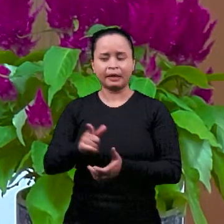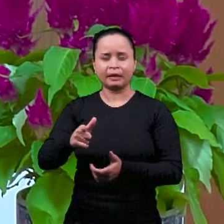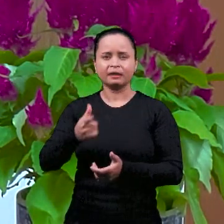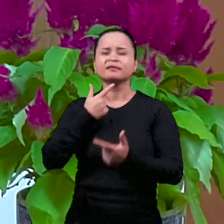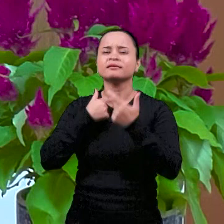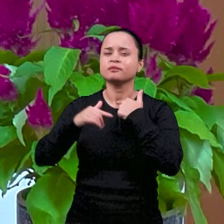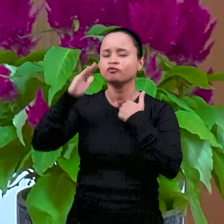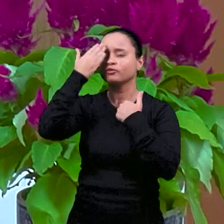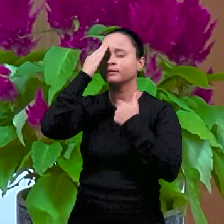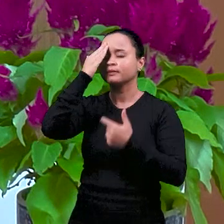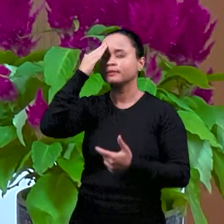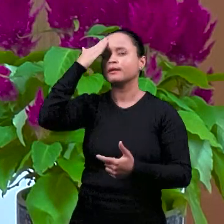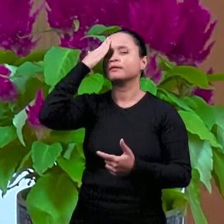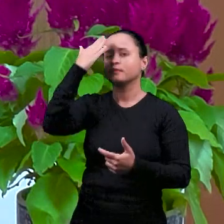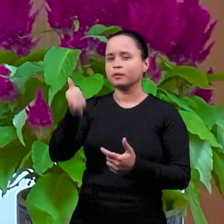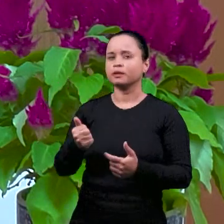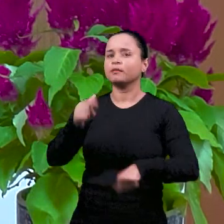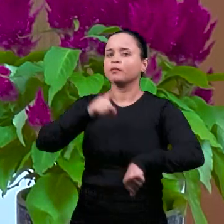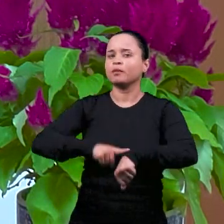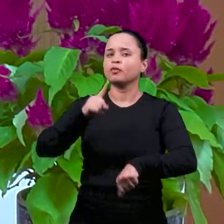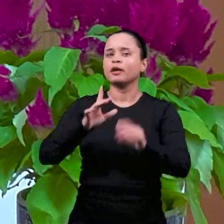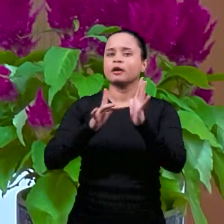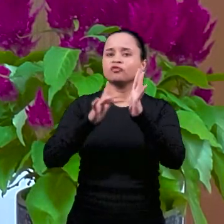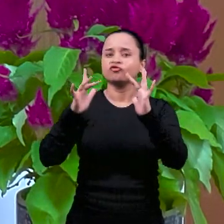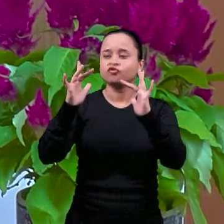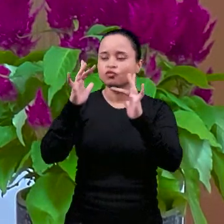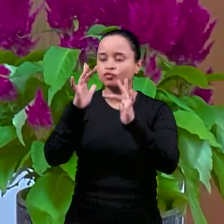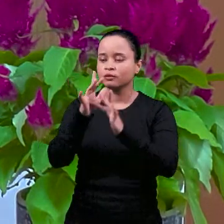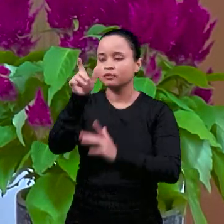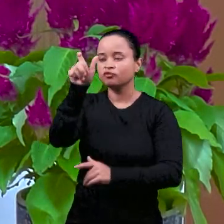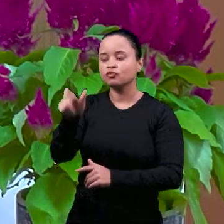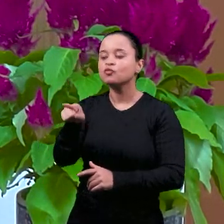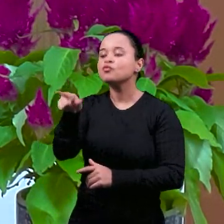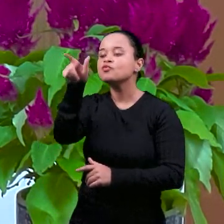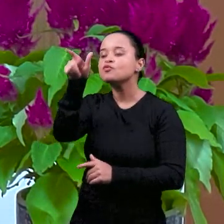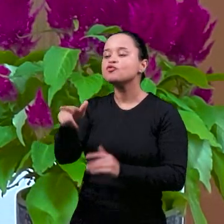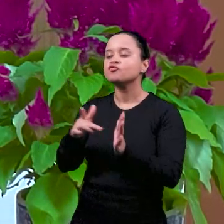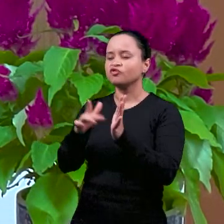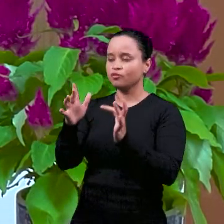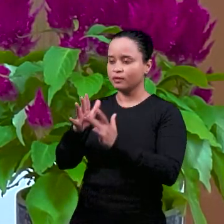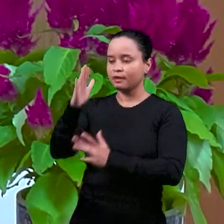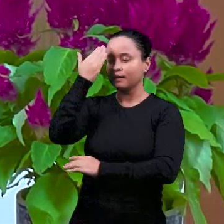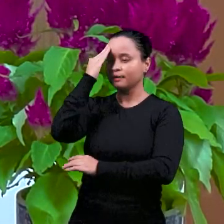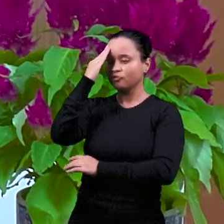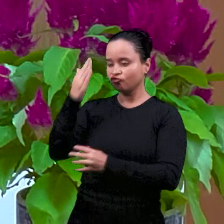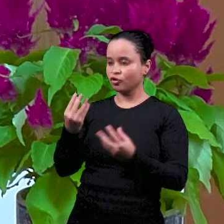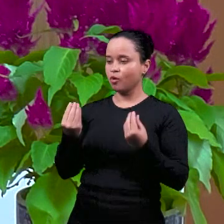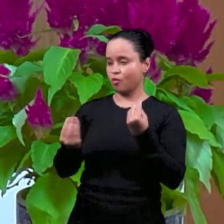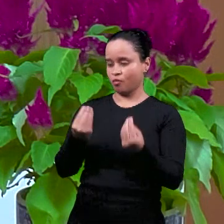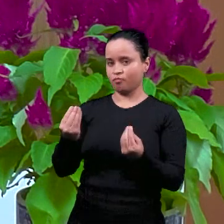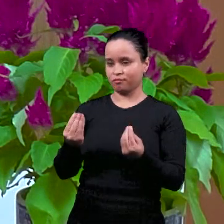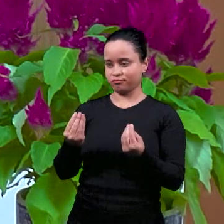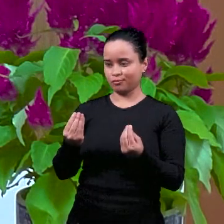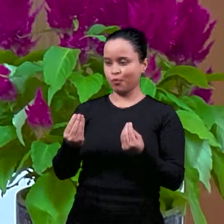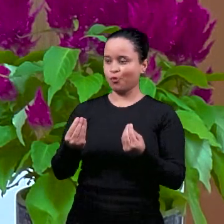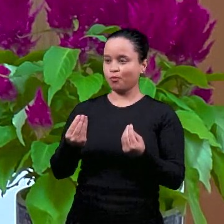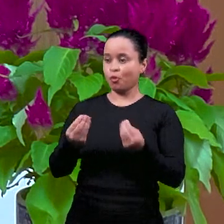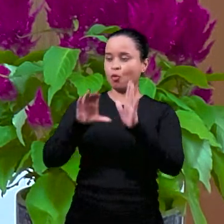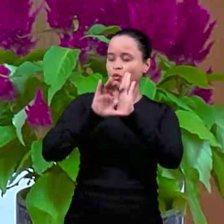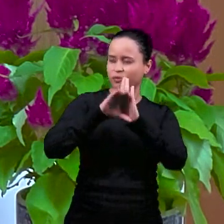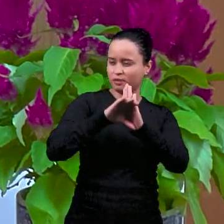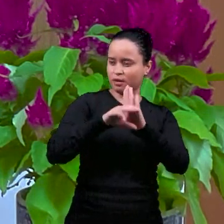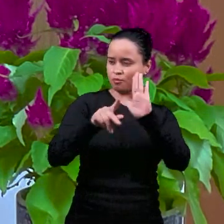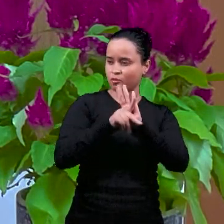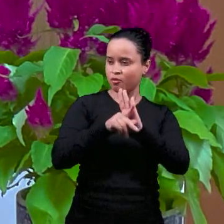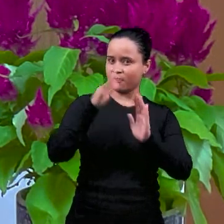что же Иисус понимал под истиной, какое у него философское